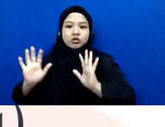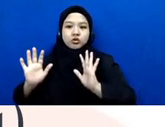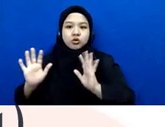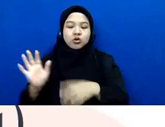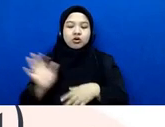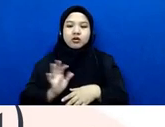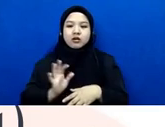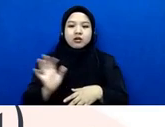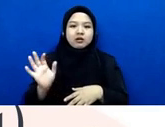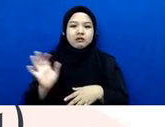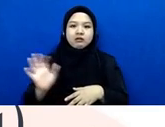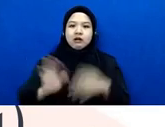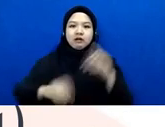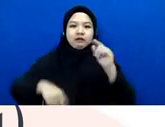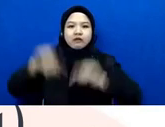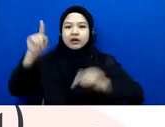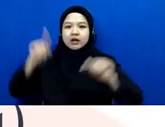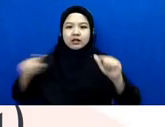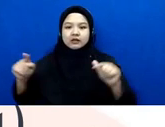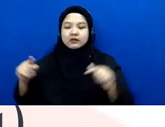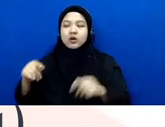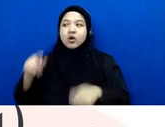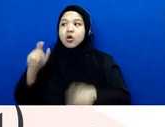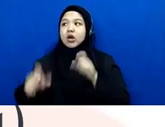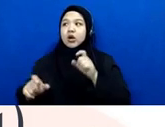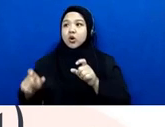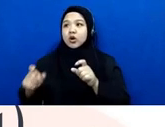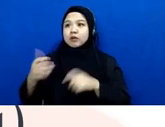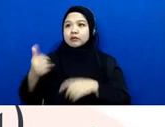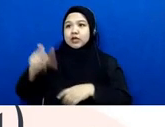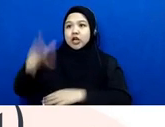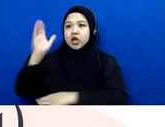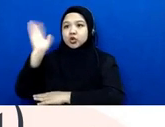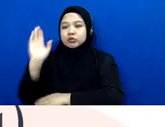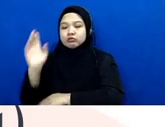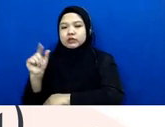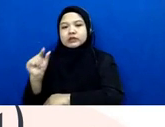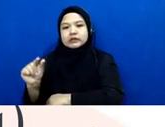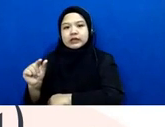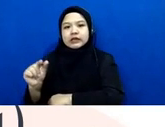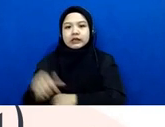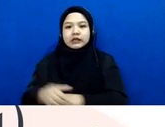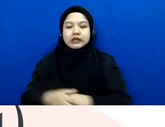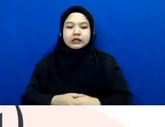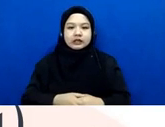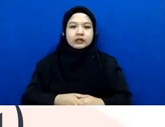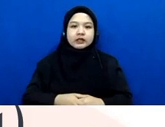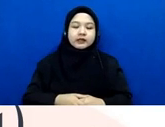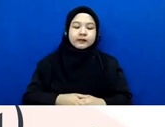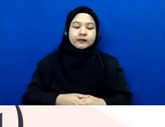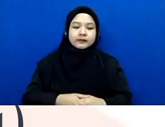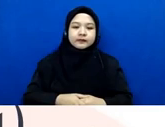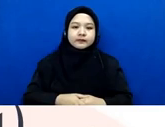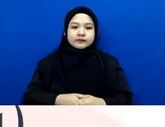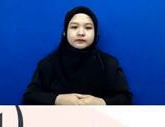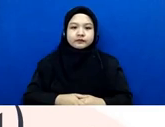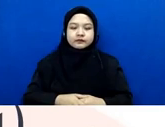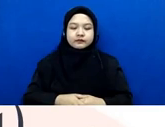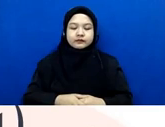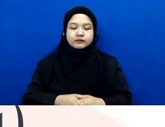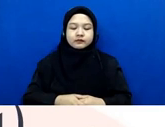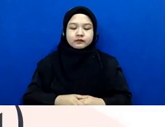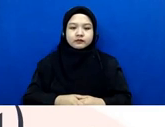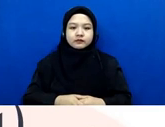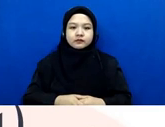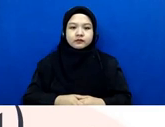atau tidak variatif pihak yang bisa menjadi narasumber atau sumber informasi nah ini di slide di beberapa slide selanjutnya